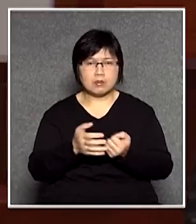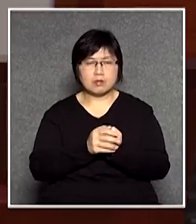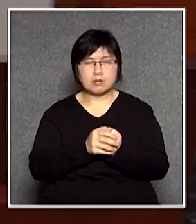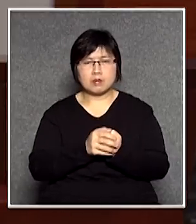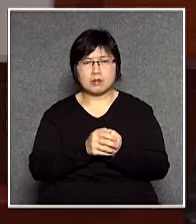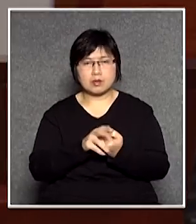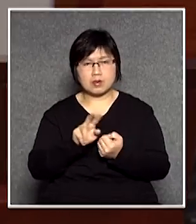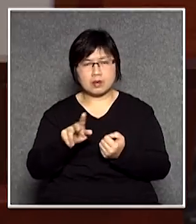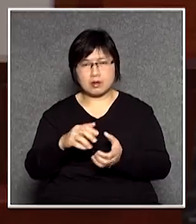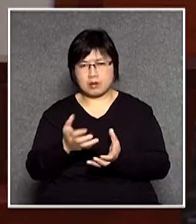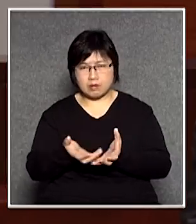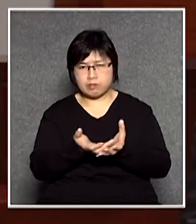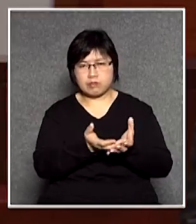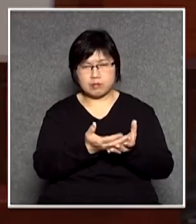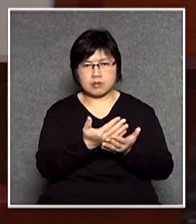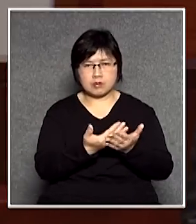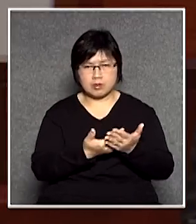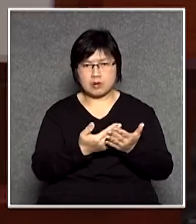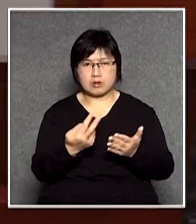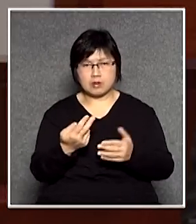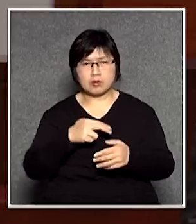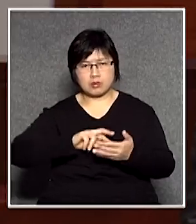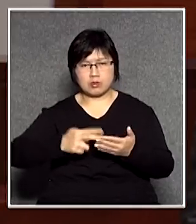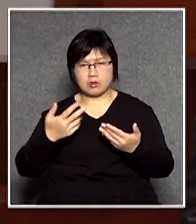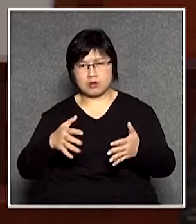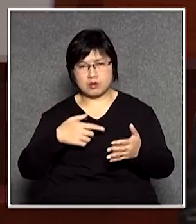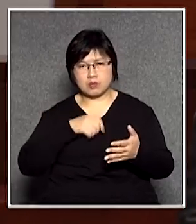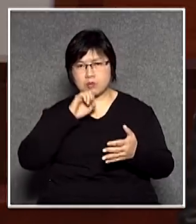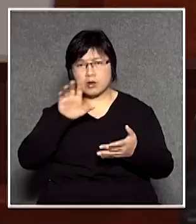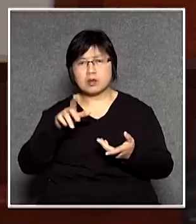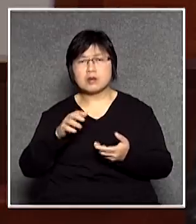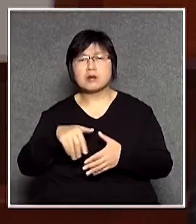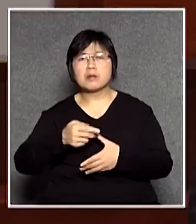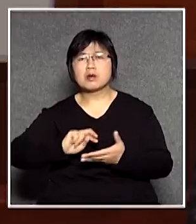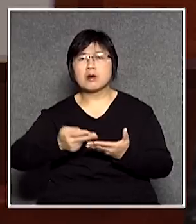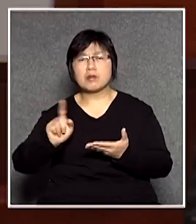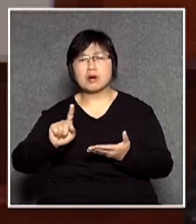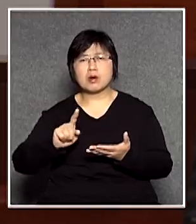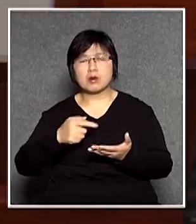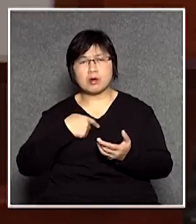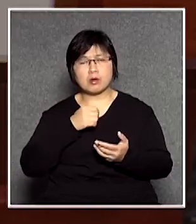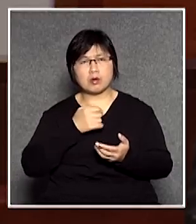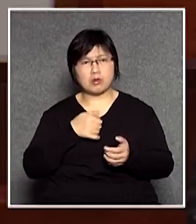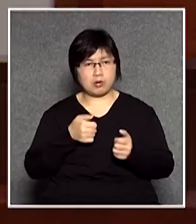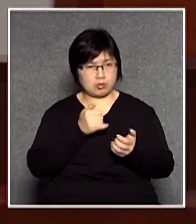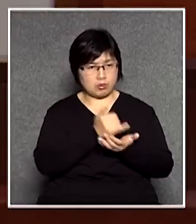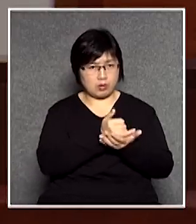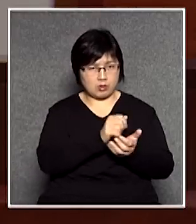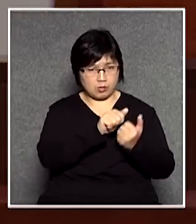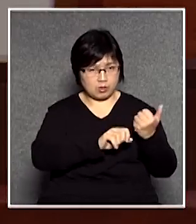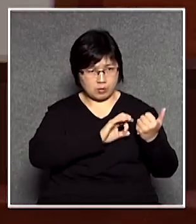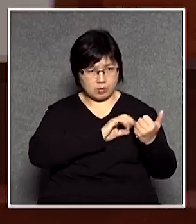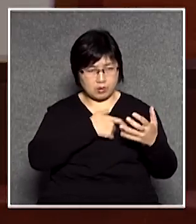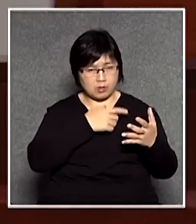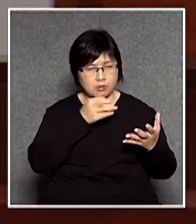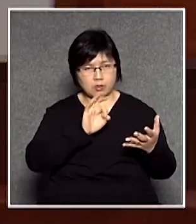你那個那個男子草案就是你那個修正的時候你說是為什麼修正有錯我是沒有坐這個法案委員會的不知道這個有沒有開標